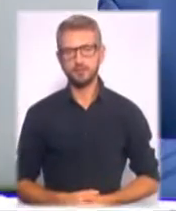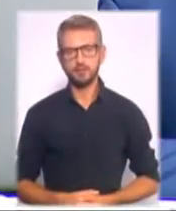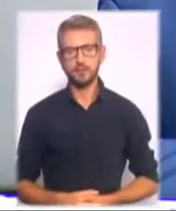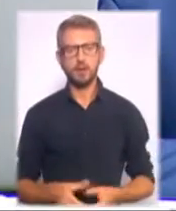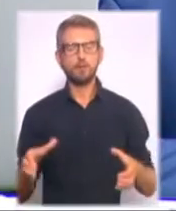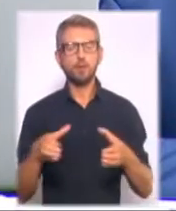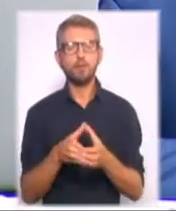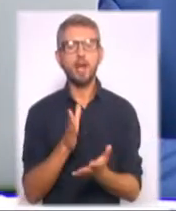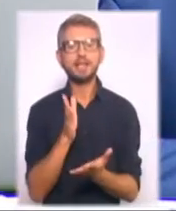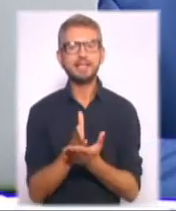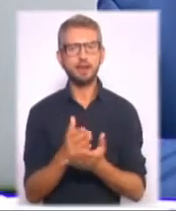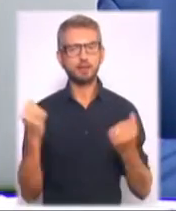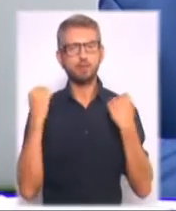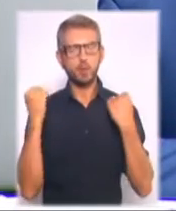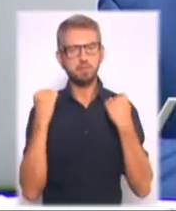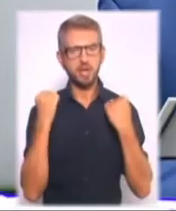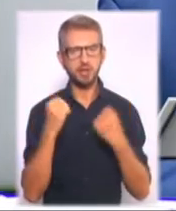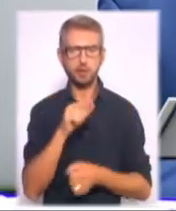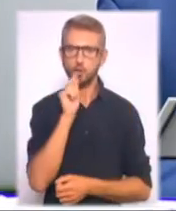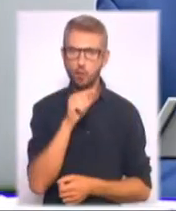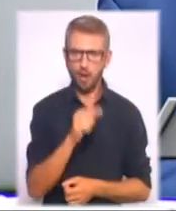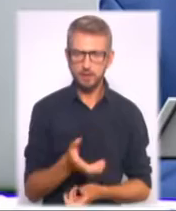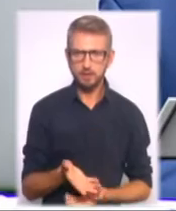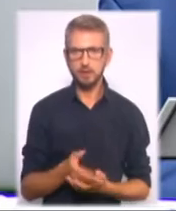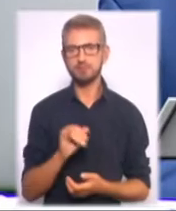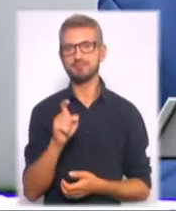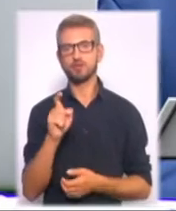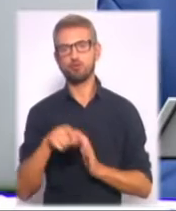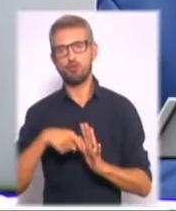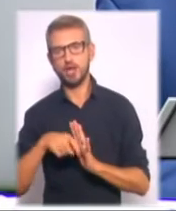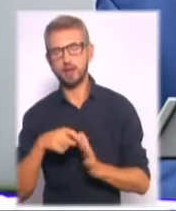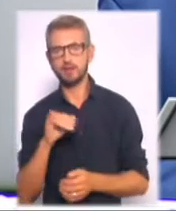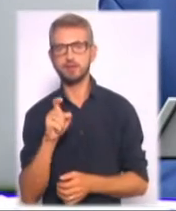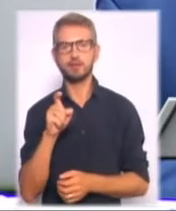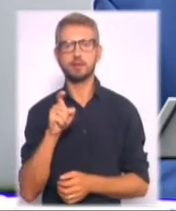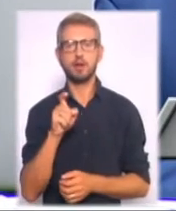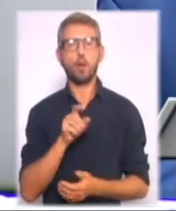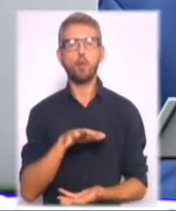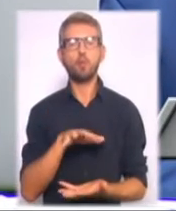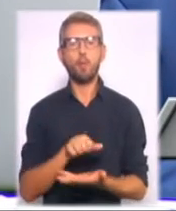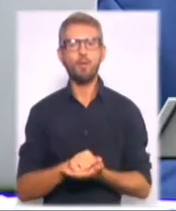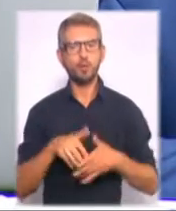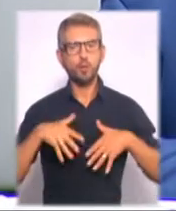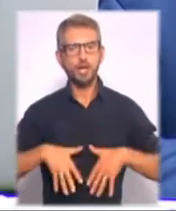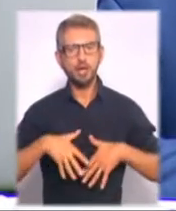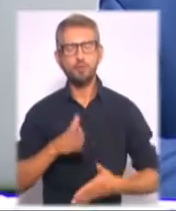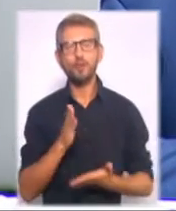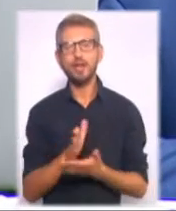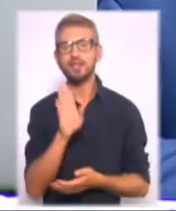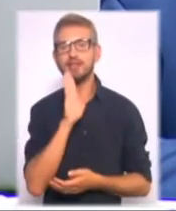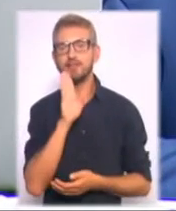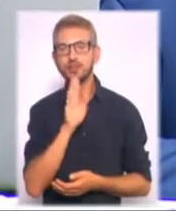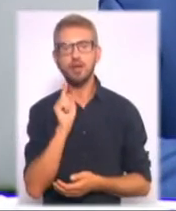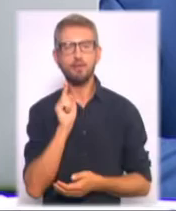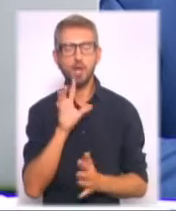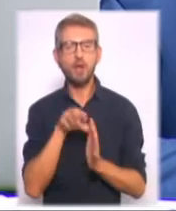команді є спортсмени з Луганська, з Донецька, з окупованого Криму є дівчина, яка у